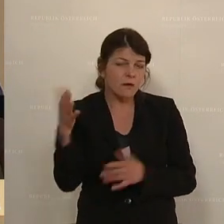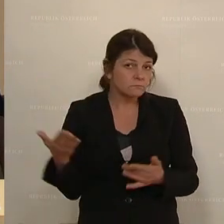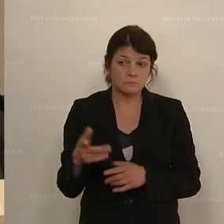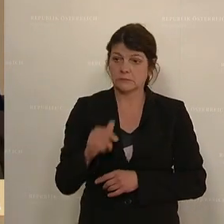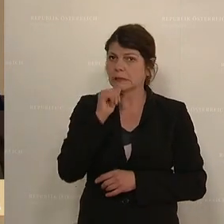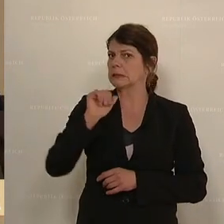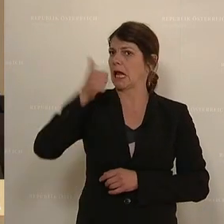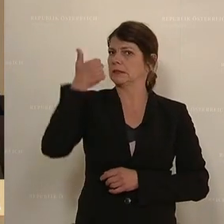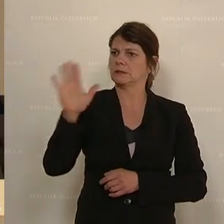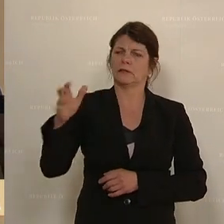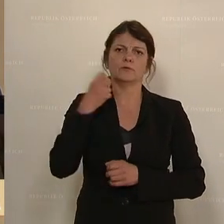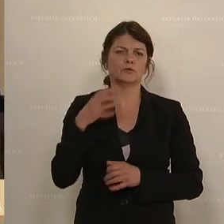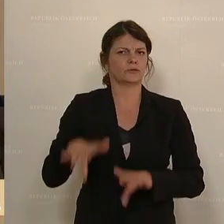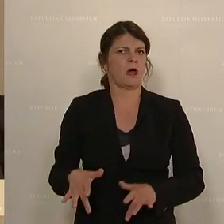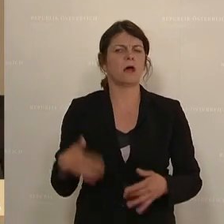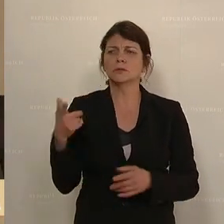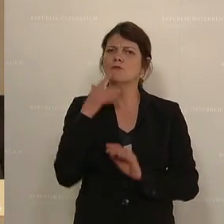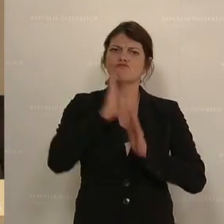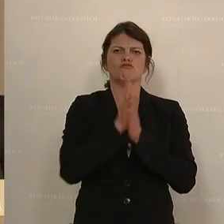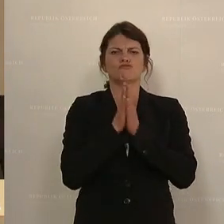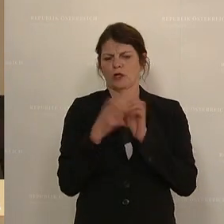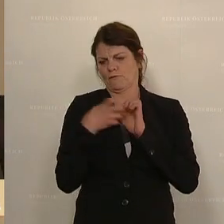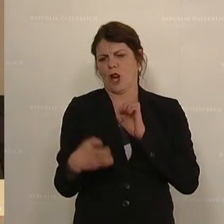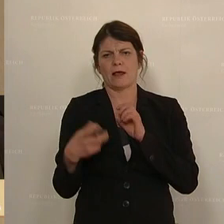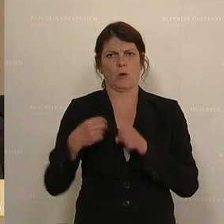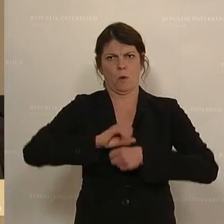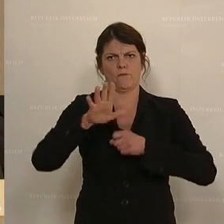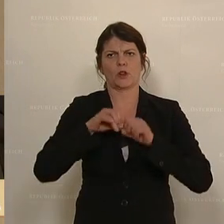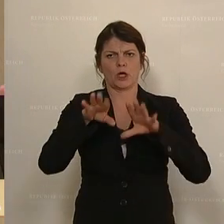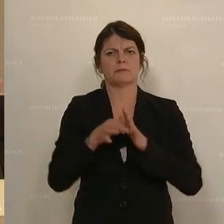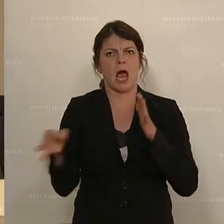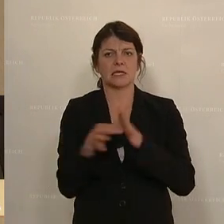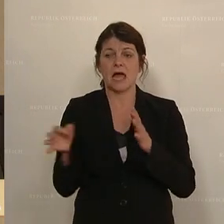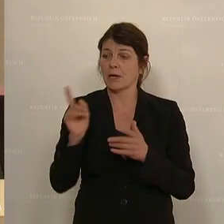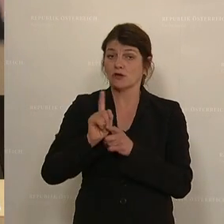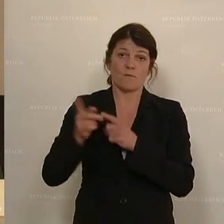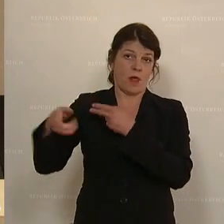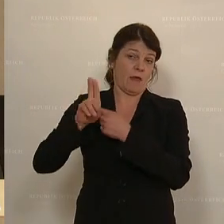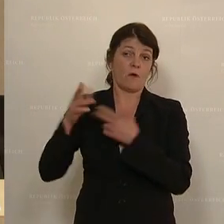das erste Anliegen, dass man sagt Verlängerung der Covid-19-Maßnahmen, sondern es kommt sofort.